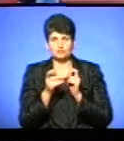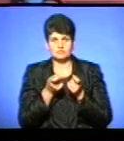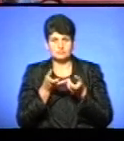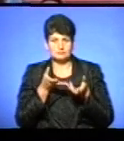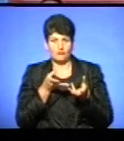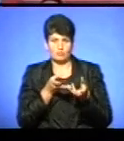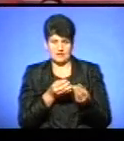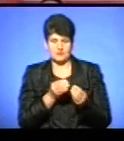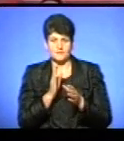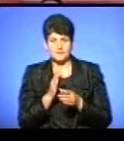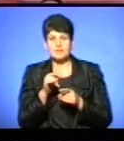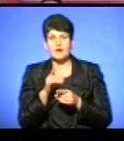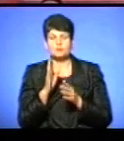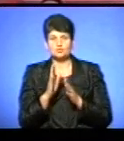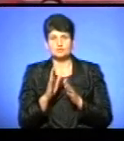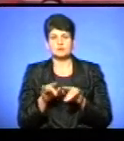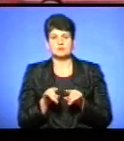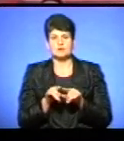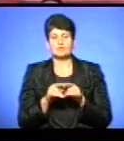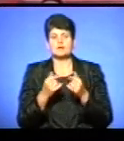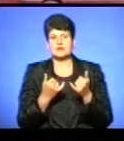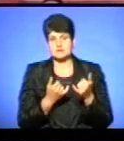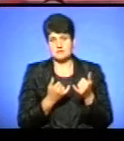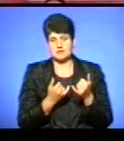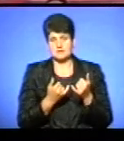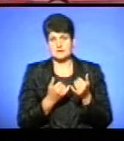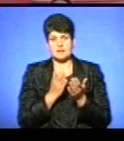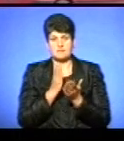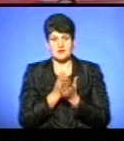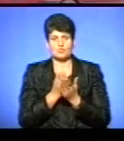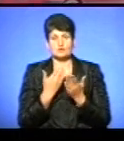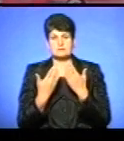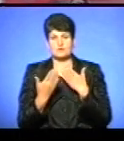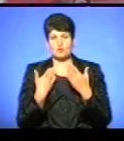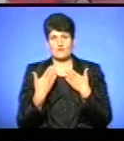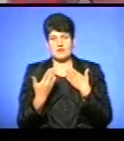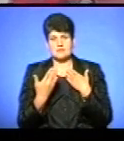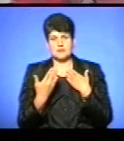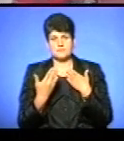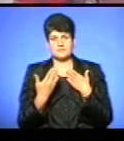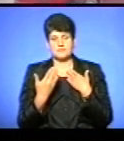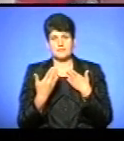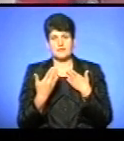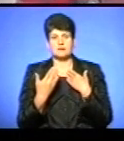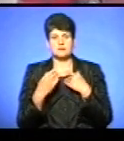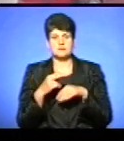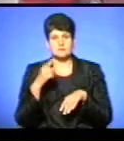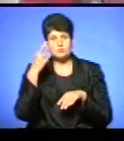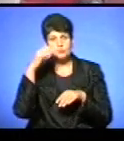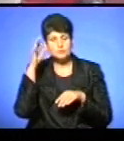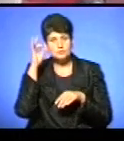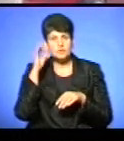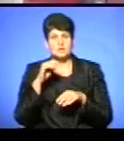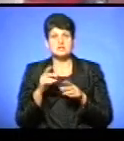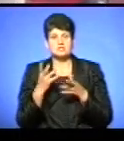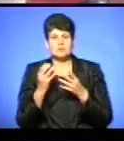що там вже буде, як і зараз, тобто напряму спілкування з патрульним, але будуть ще введені від місцевого